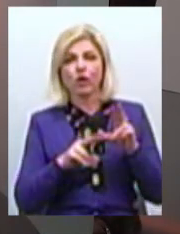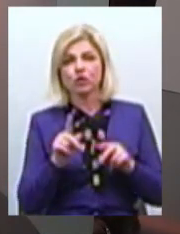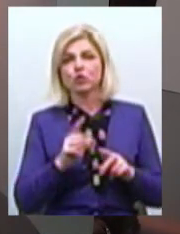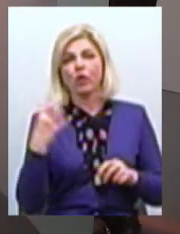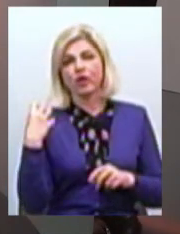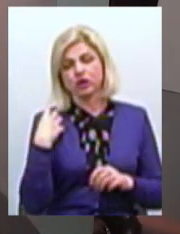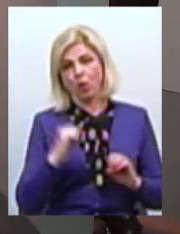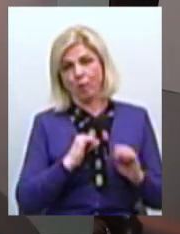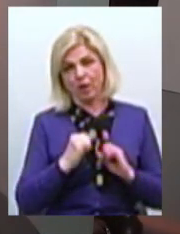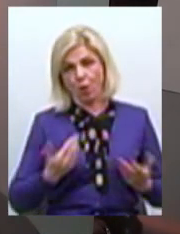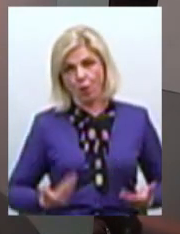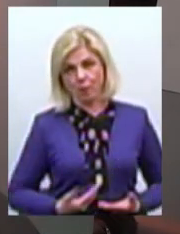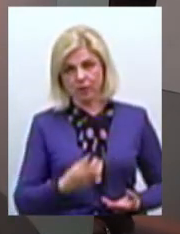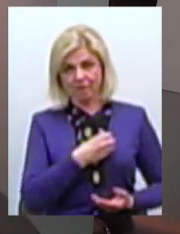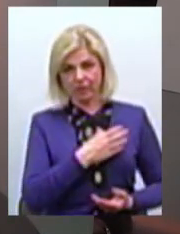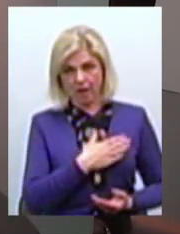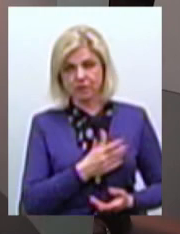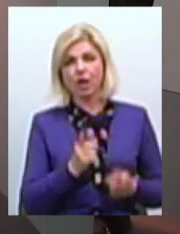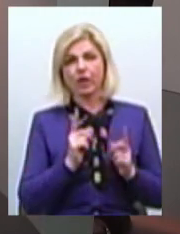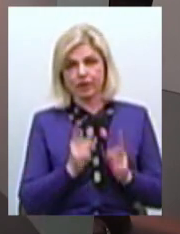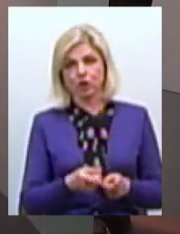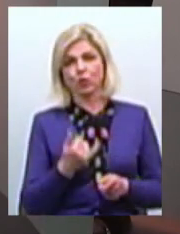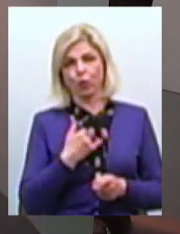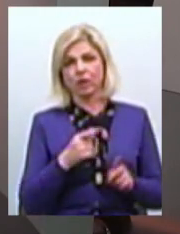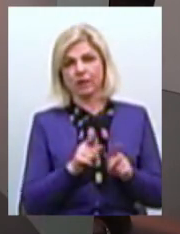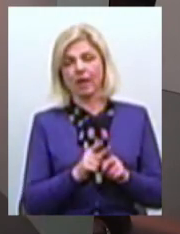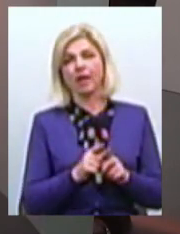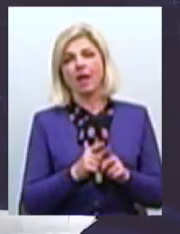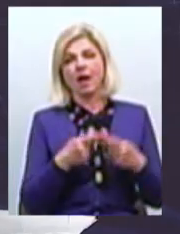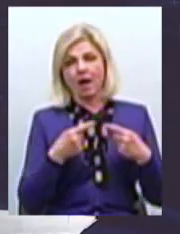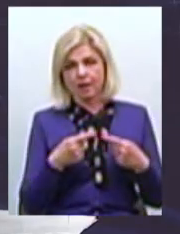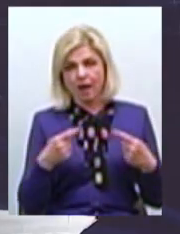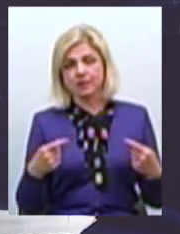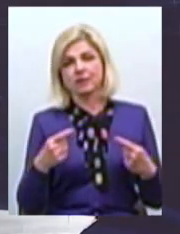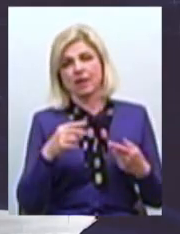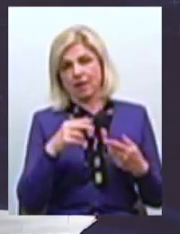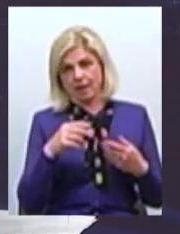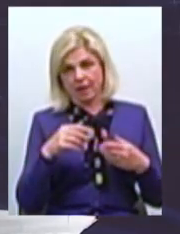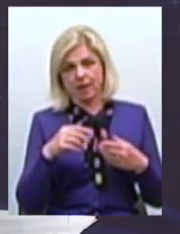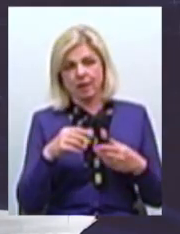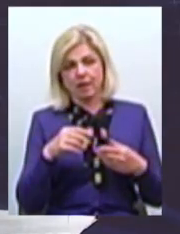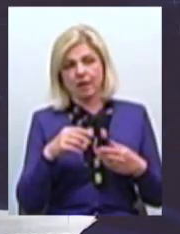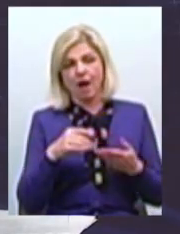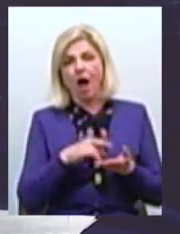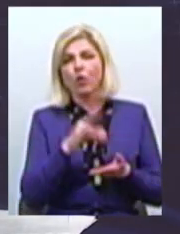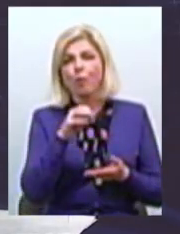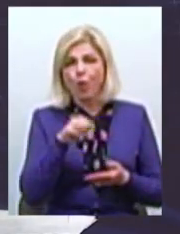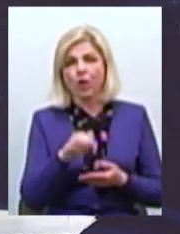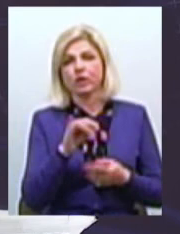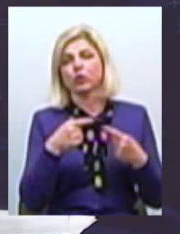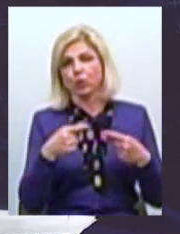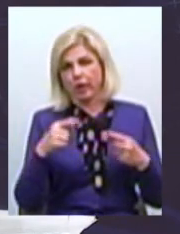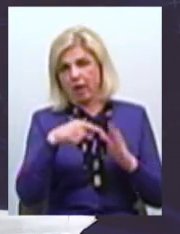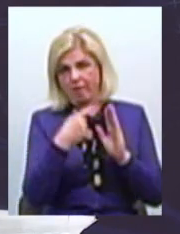Комунальної власності Так як у нас є дійсно Такі і резонансні які І скрайсь стратегічні Як аеропорт Об'єкти